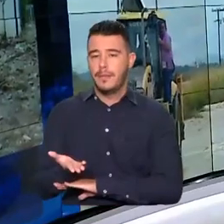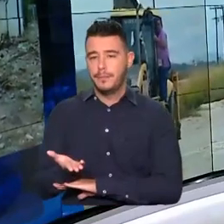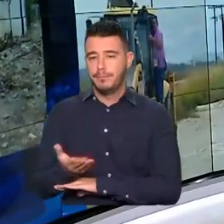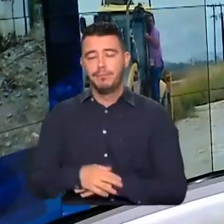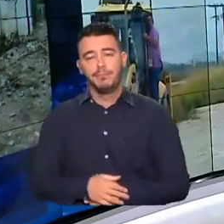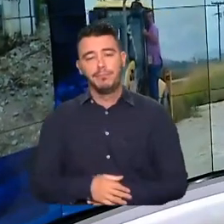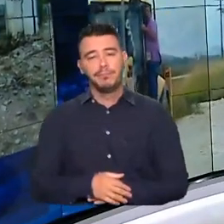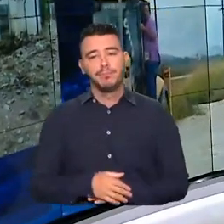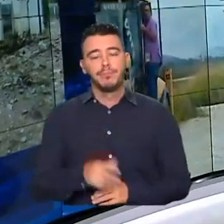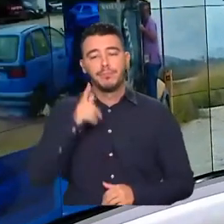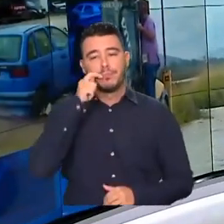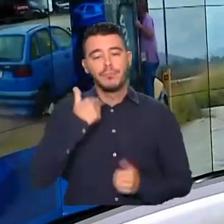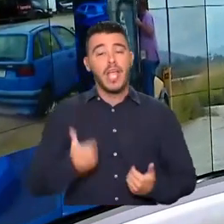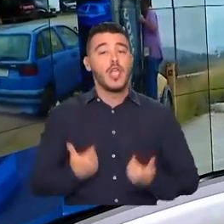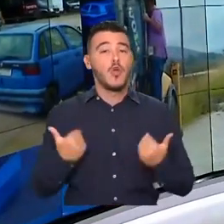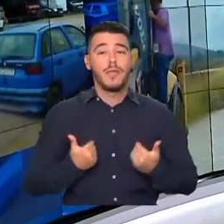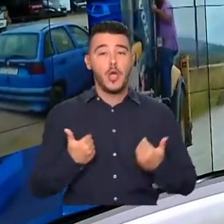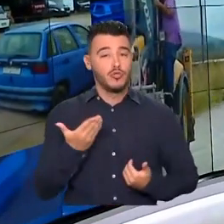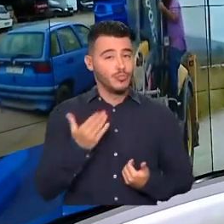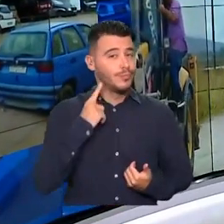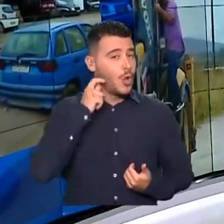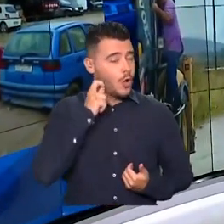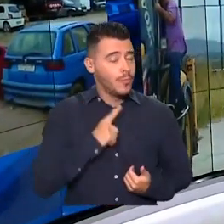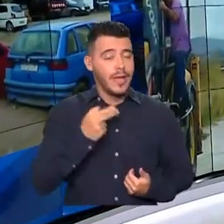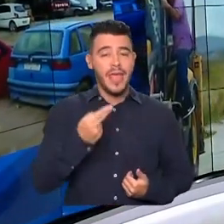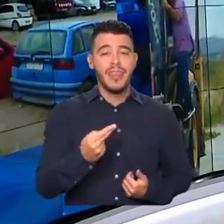Το Θανάση Βίσκα Δουράκη Καλησπέρα Θανάση